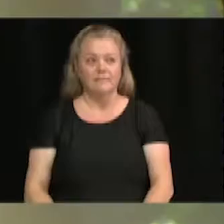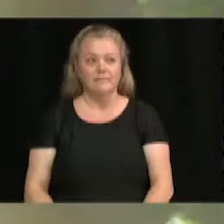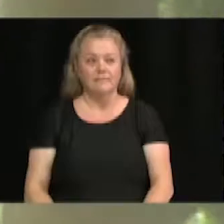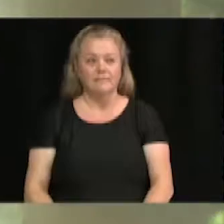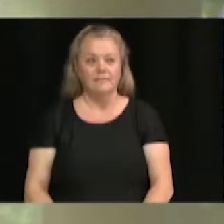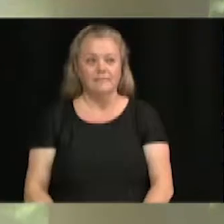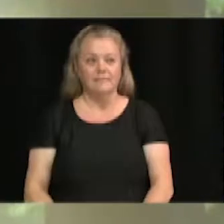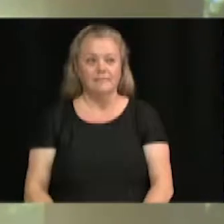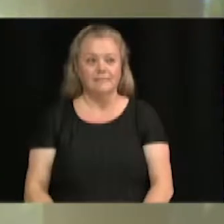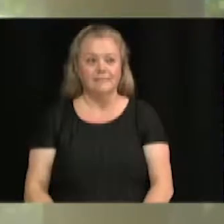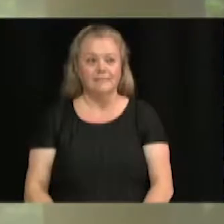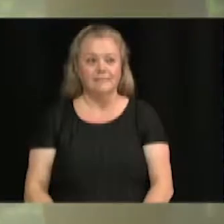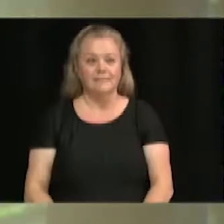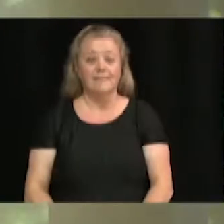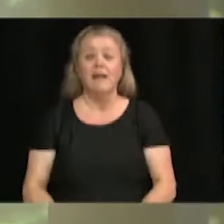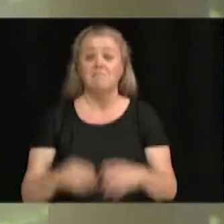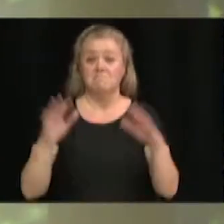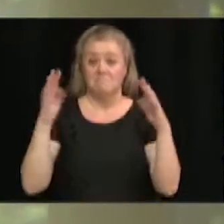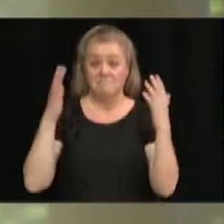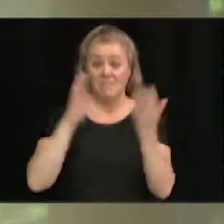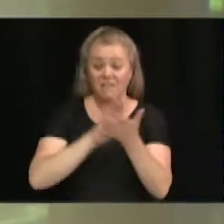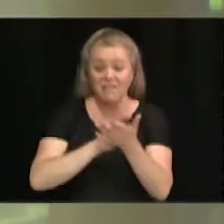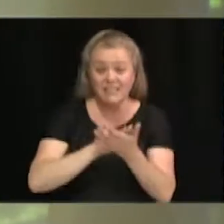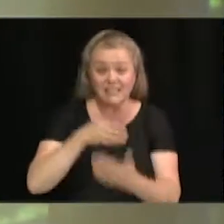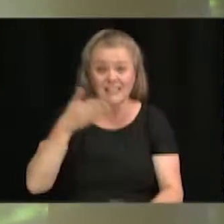Alors, toutes mes félicitations aux récipiendaires.